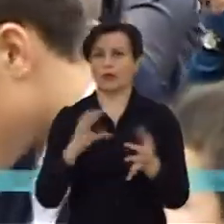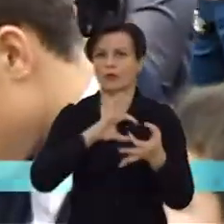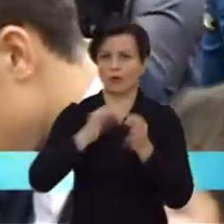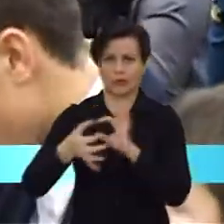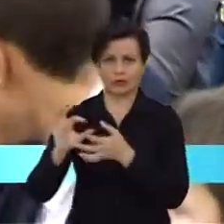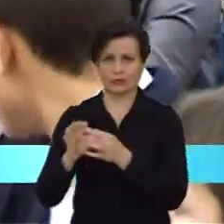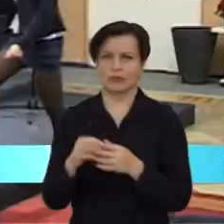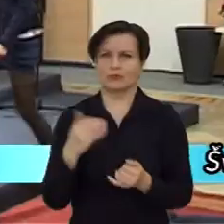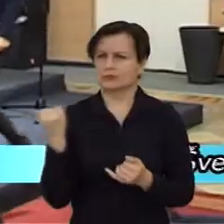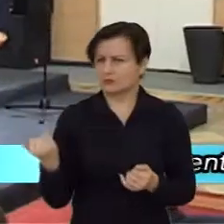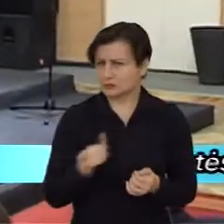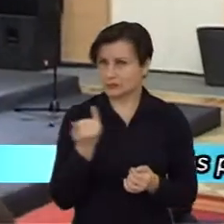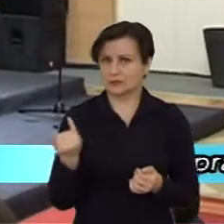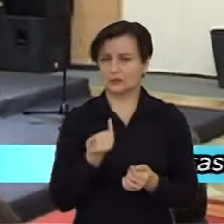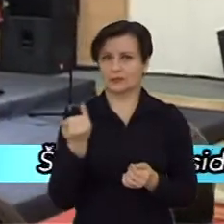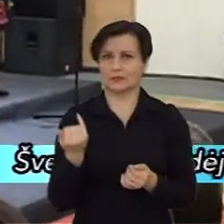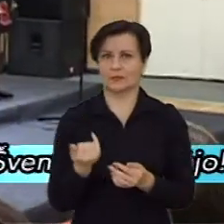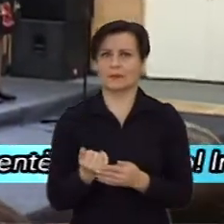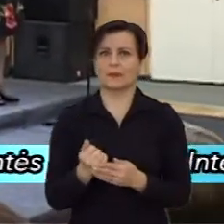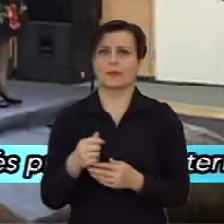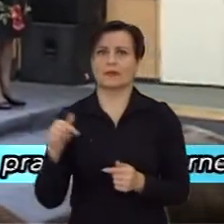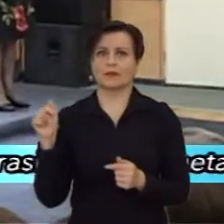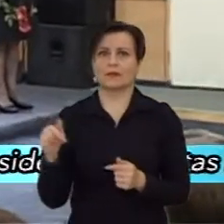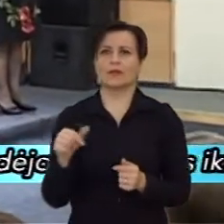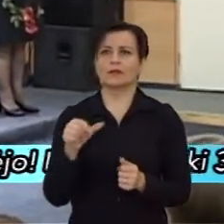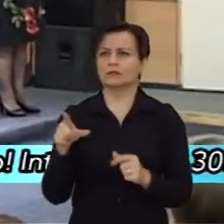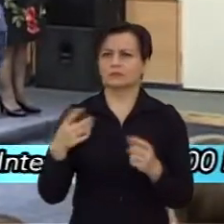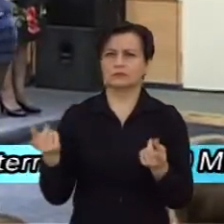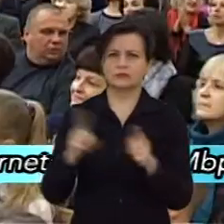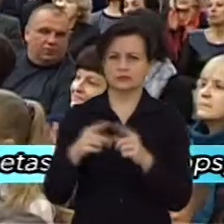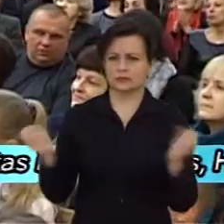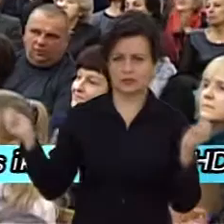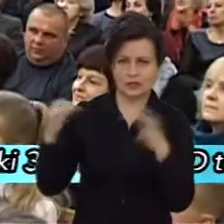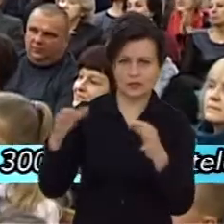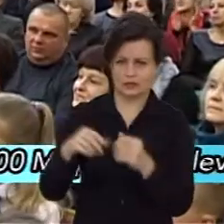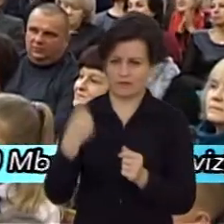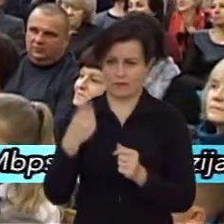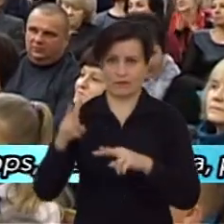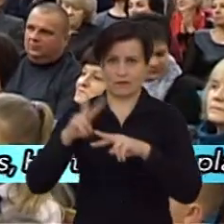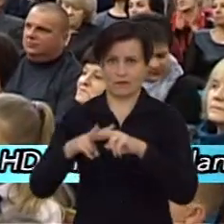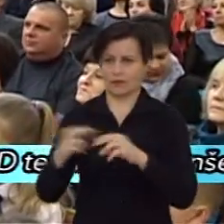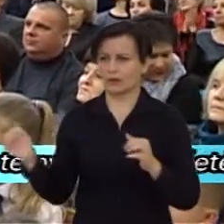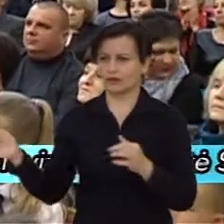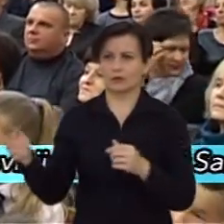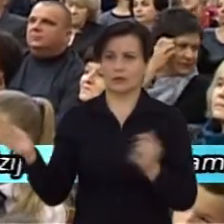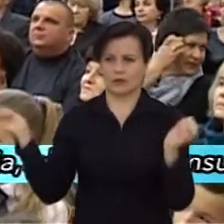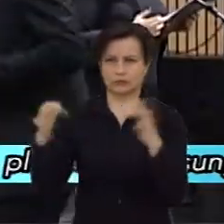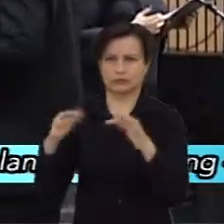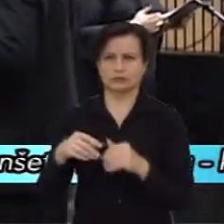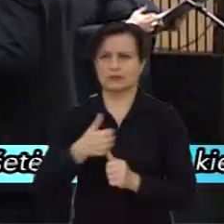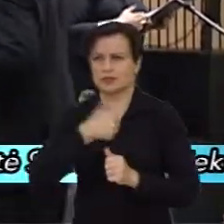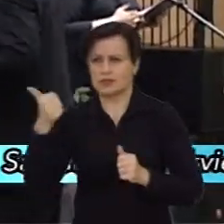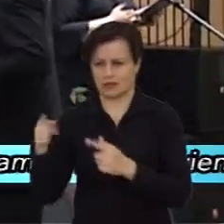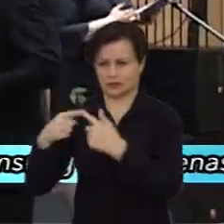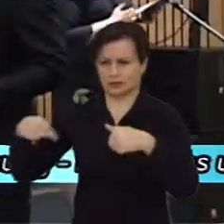O pačios olimpijados tai yra be galo įdomus dalykas, be galo įdomus pats kaip renginys, nes vieną vietą susirenka geriausiai, tos ir ties